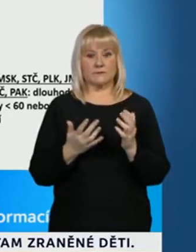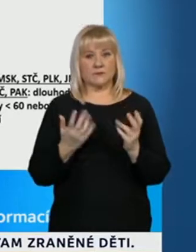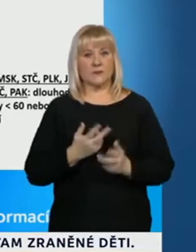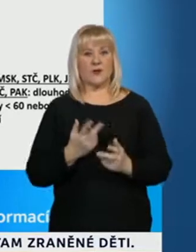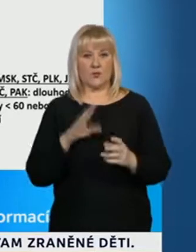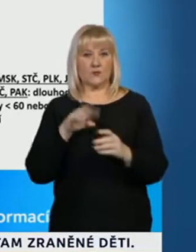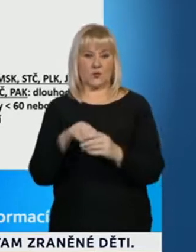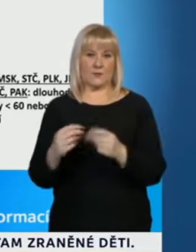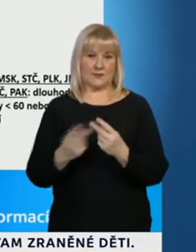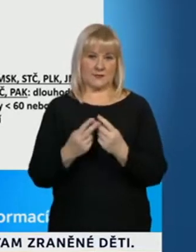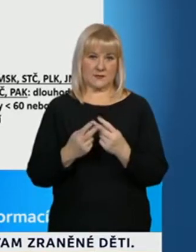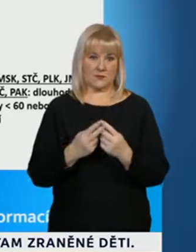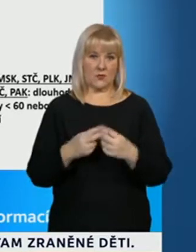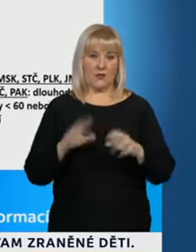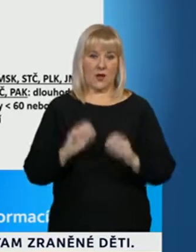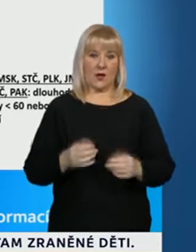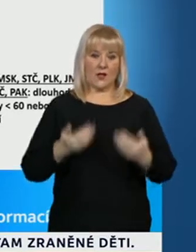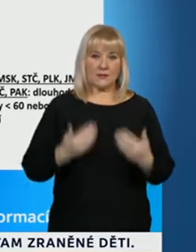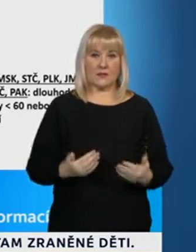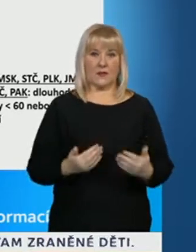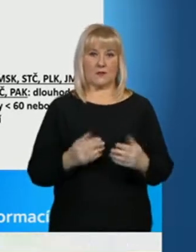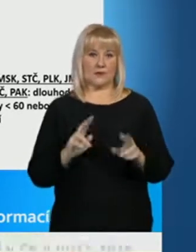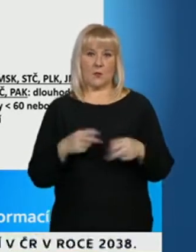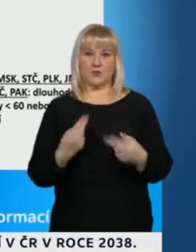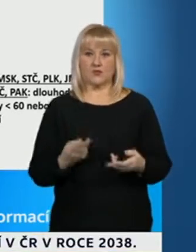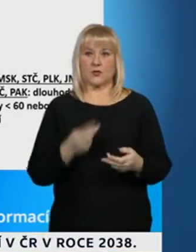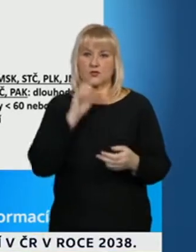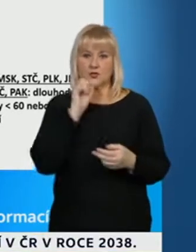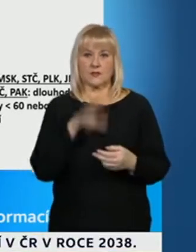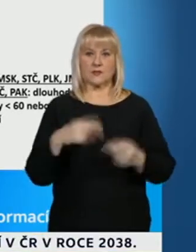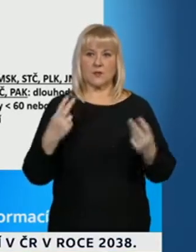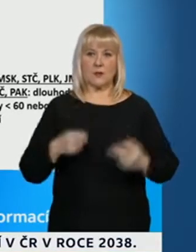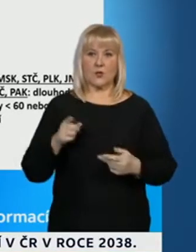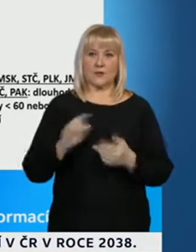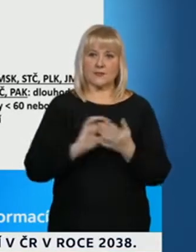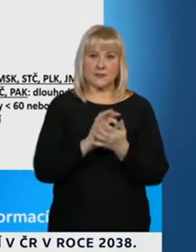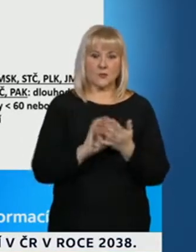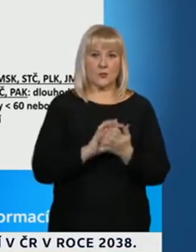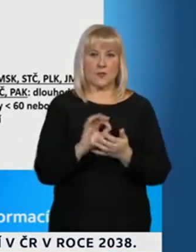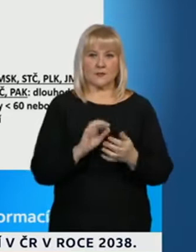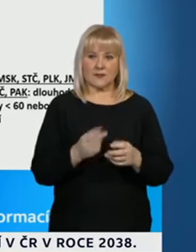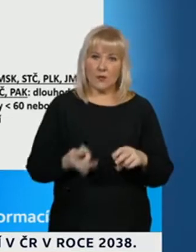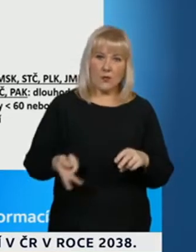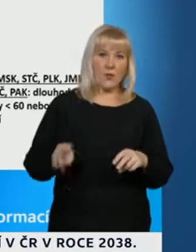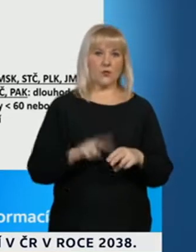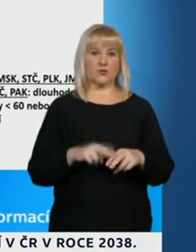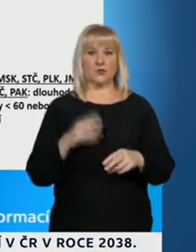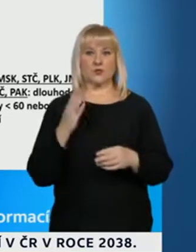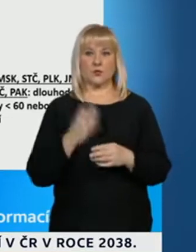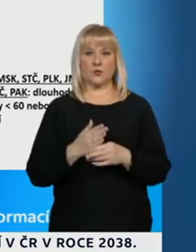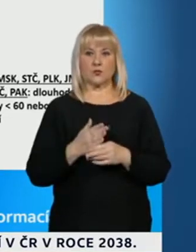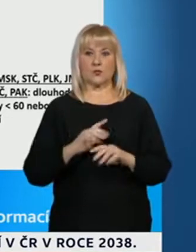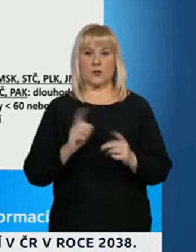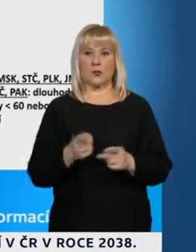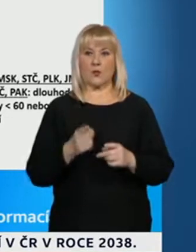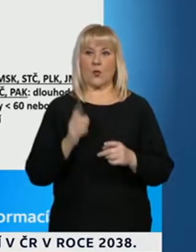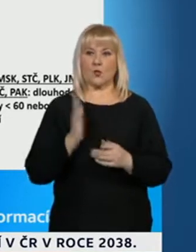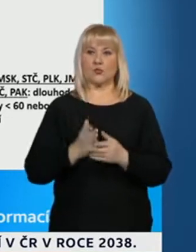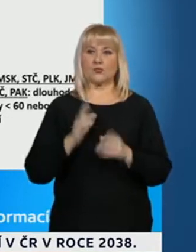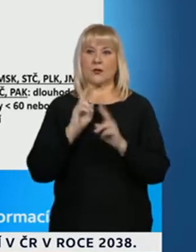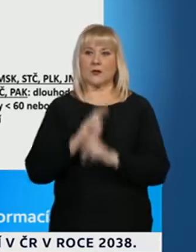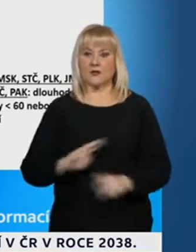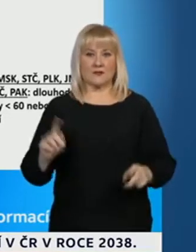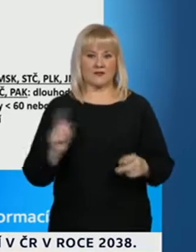rizika. A nejde tam tu situaci teď označit za situaci, která by nějak směřovala úplně ke sklidňování. To je objektivní realita,